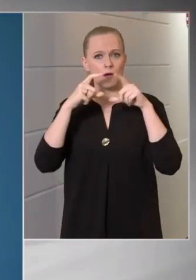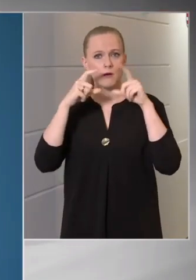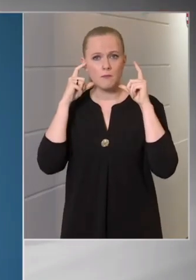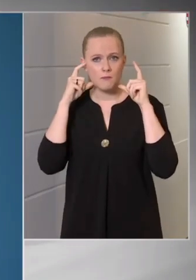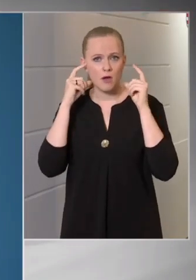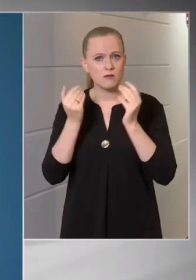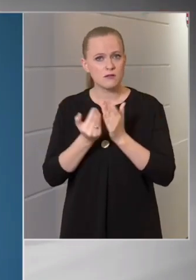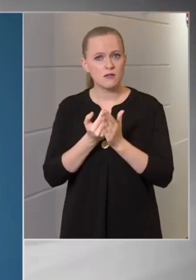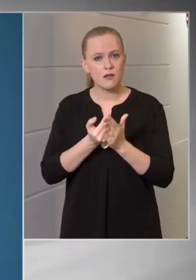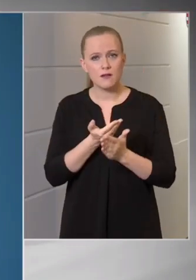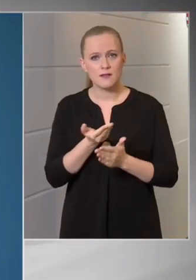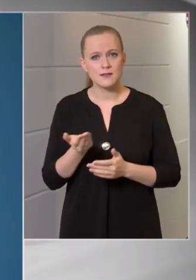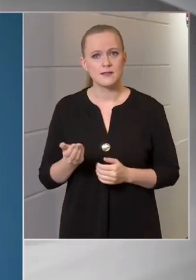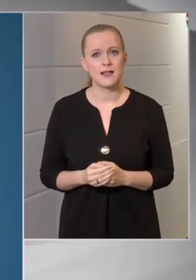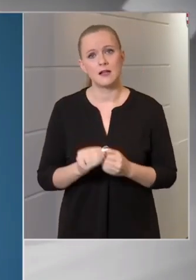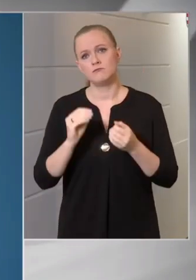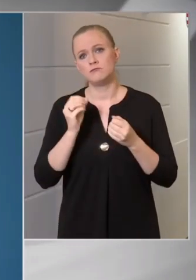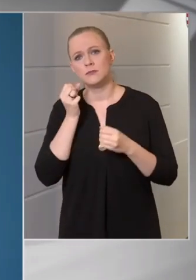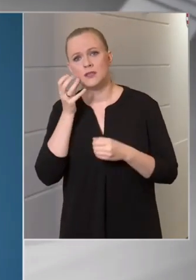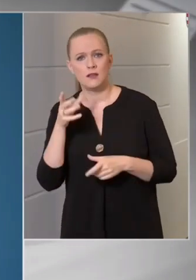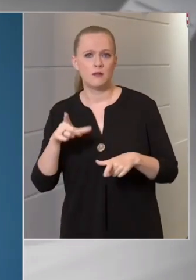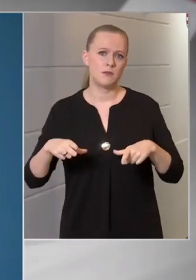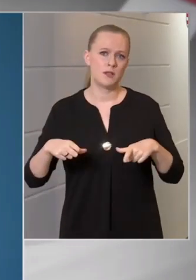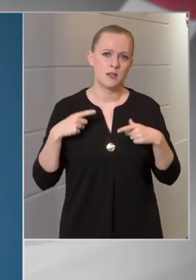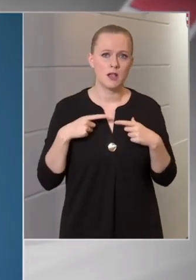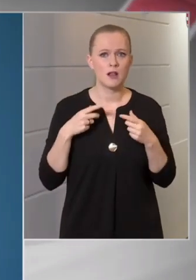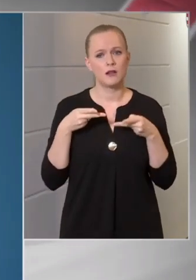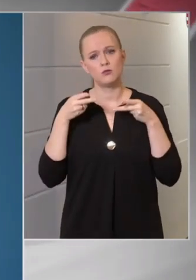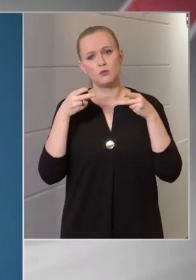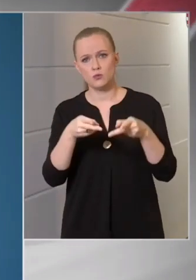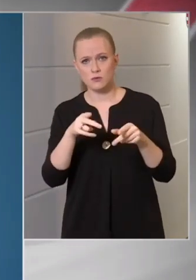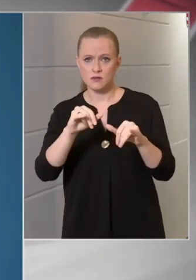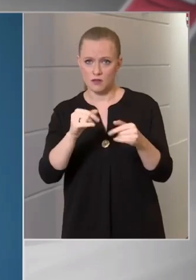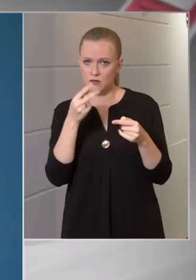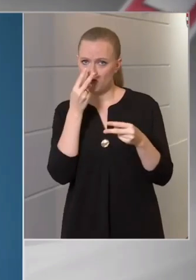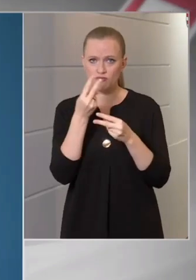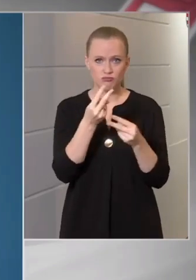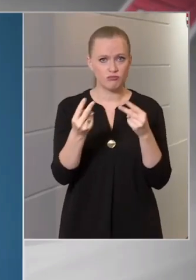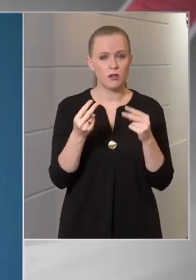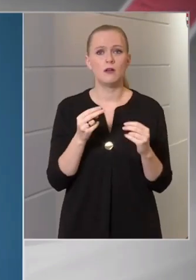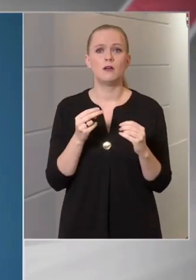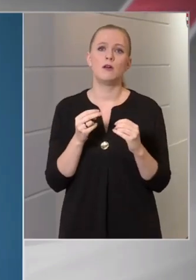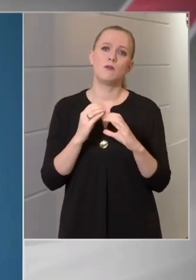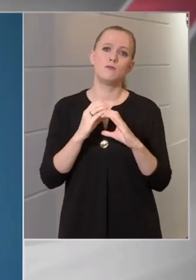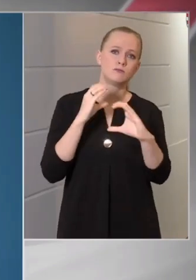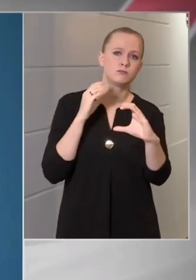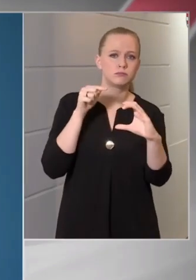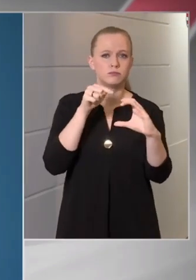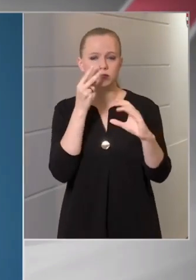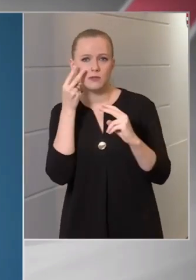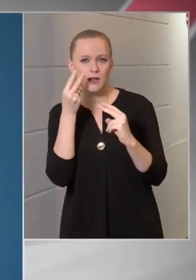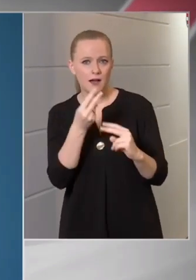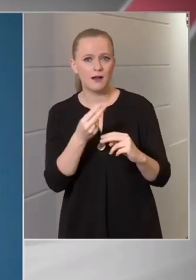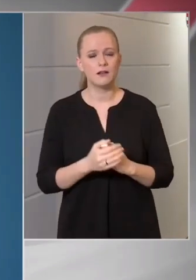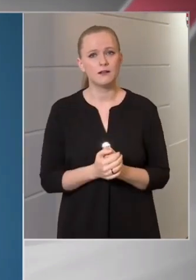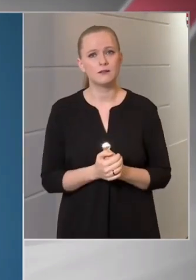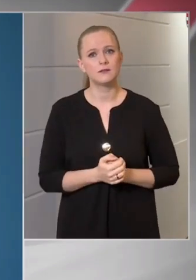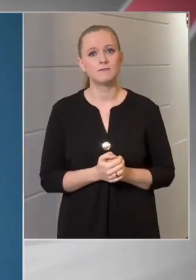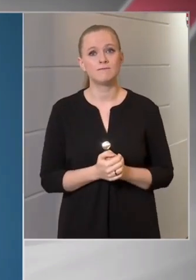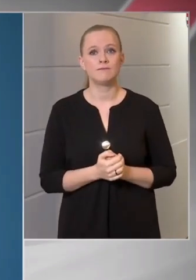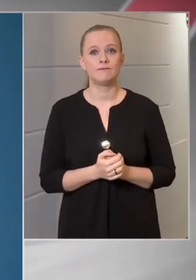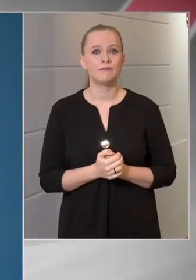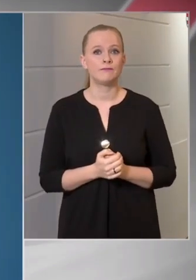használni a hétköznapi életben, az utcán is tömegközlekedési eszközökön, amelyek